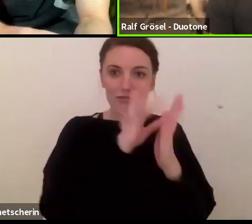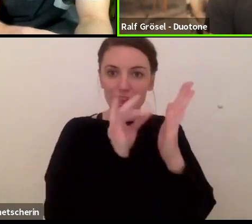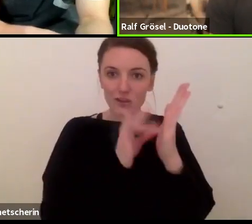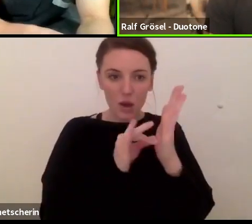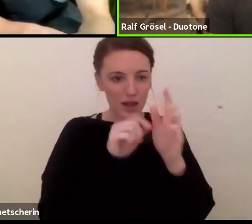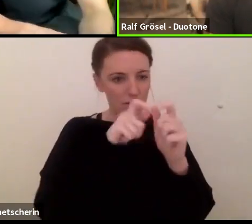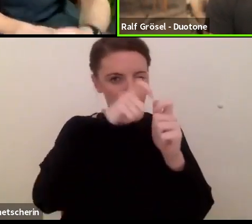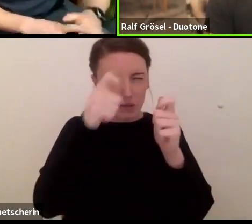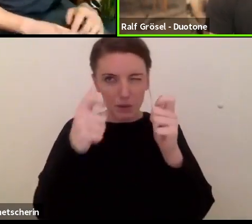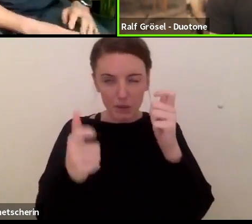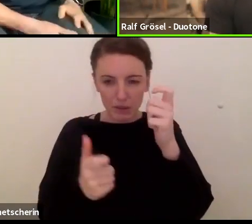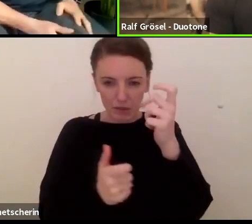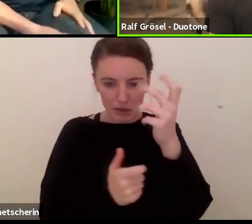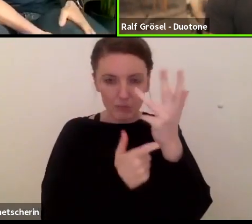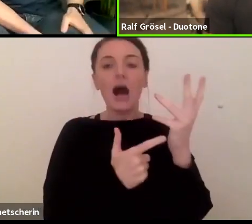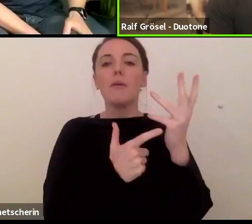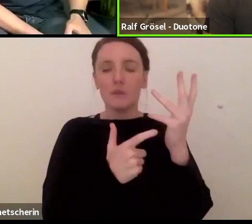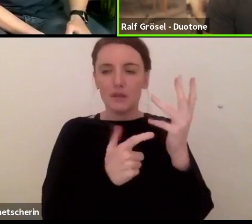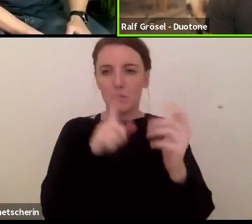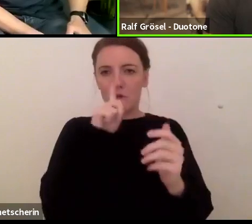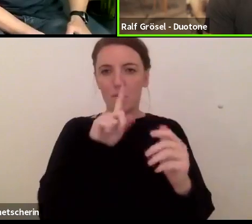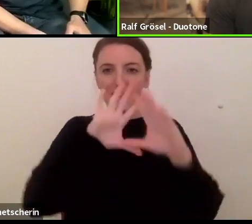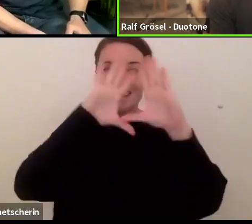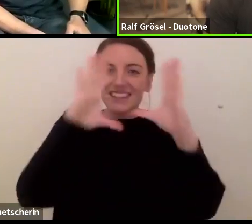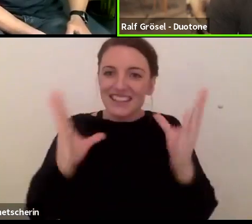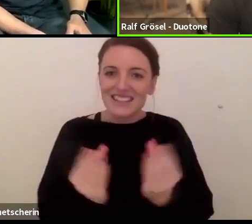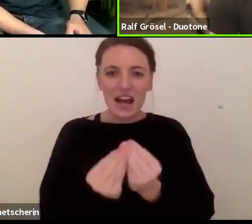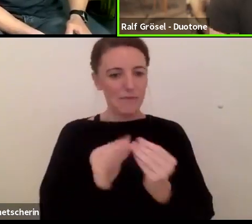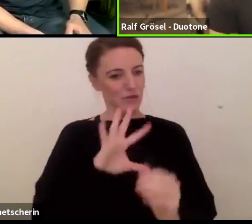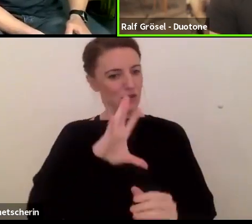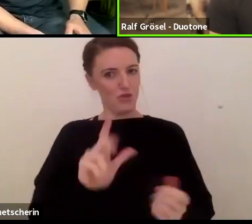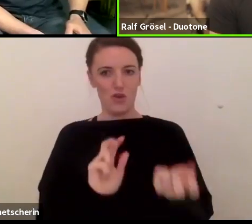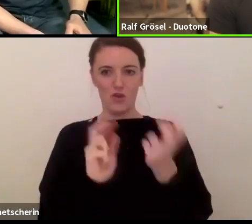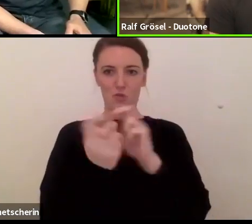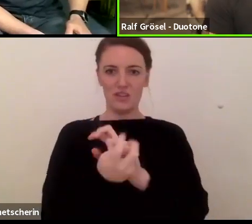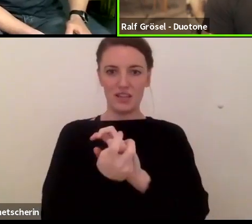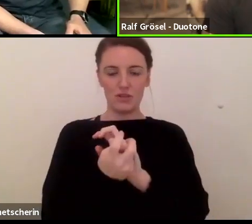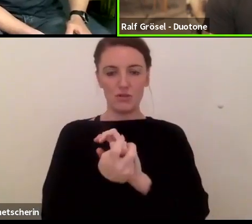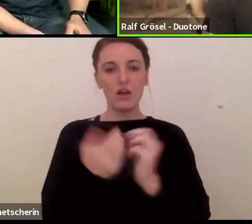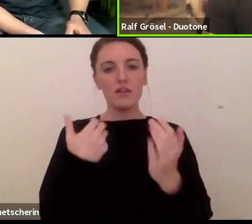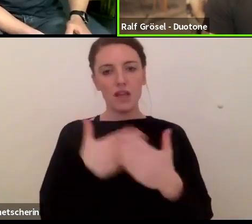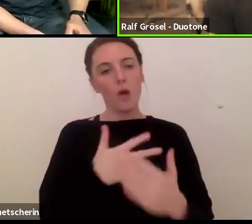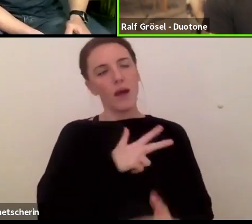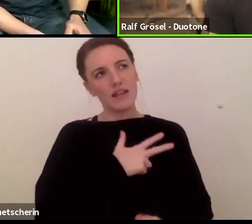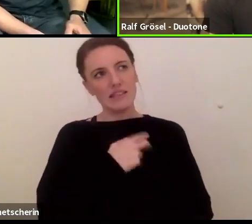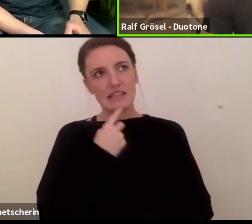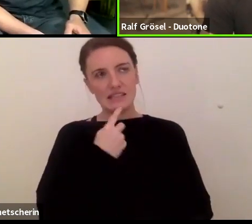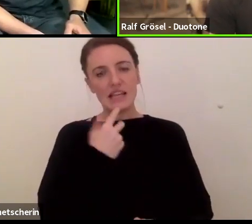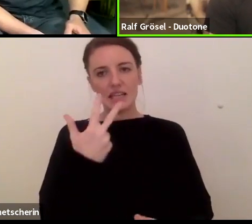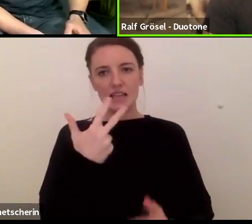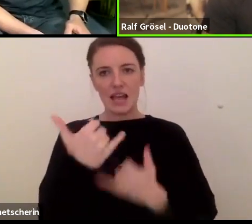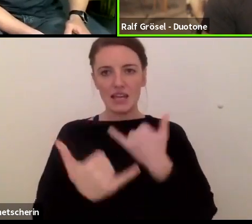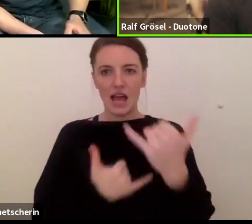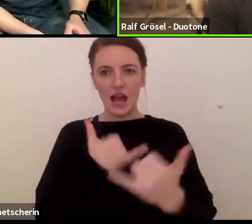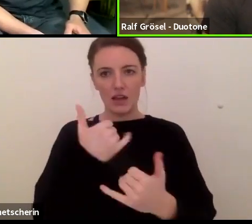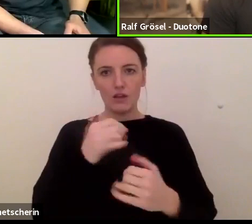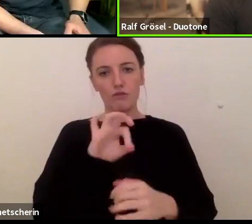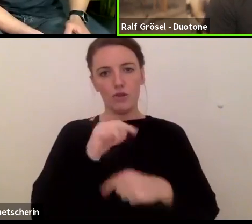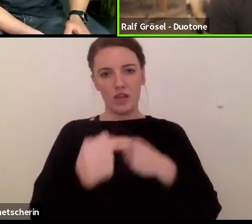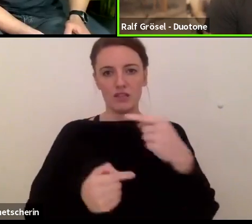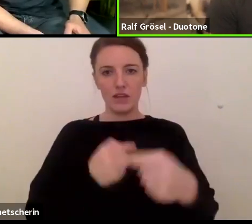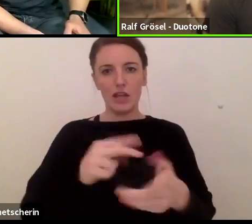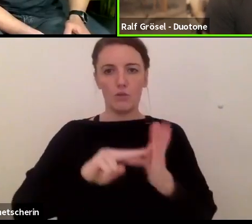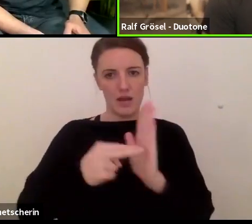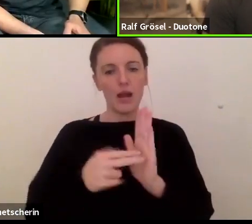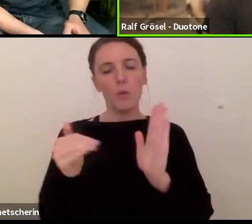Und wir müssen auch so lange im Voraus planen. Also drei Jahre, würde ich sagen, ist eine realistische Ausgangssituation für die Planung.